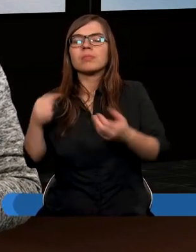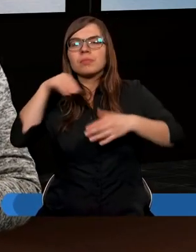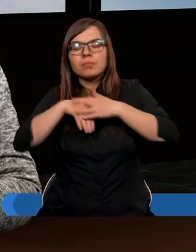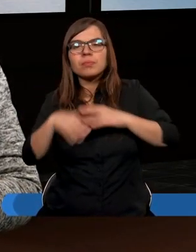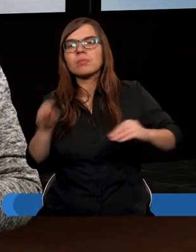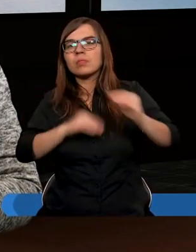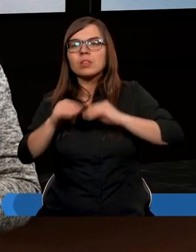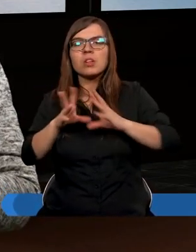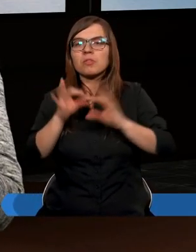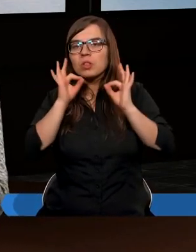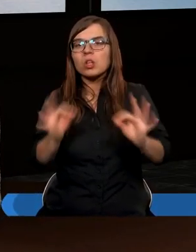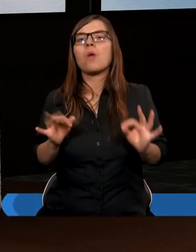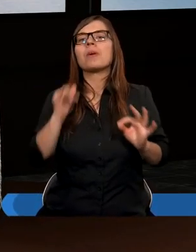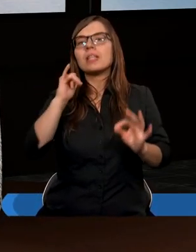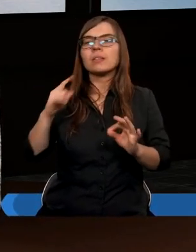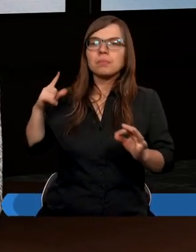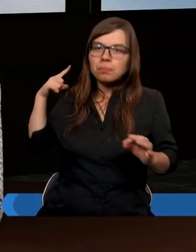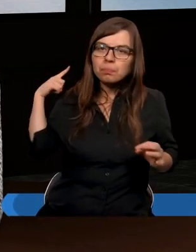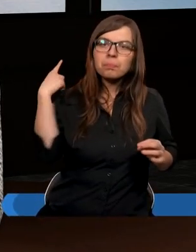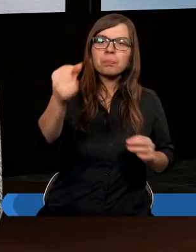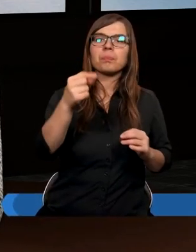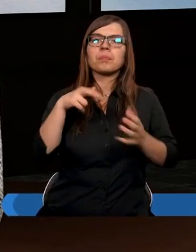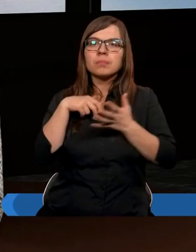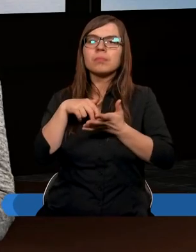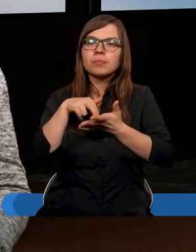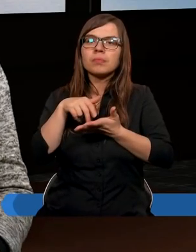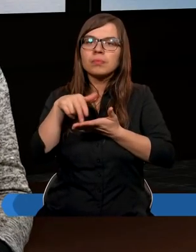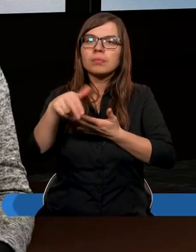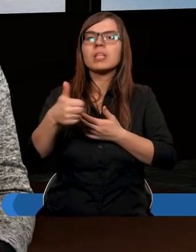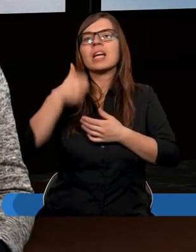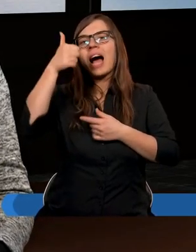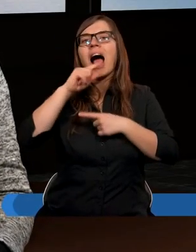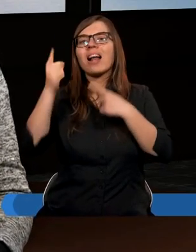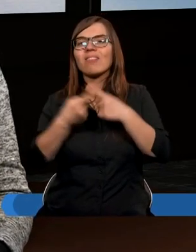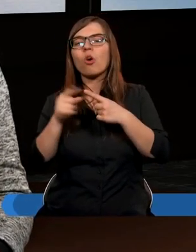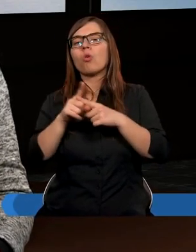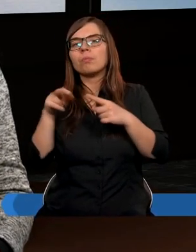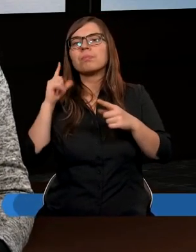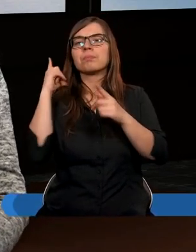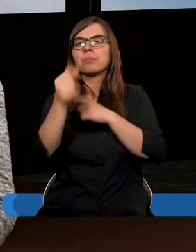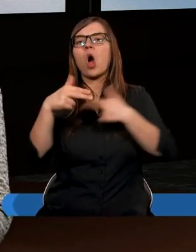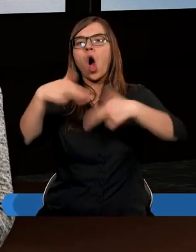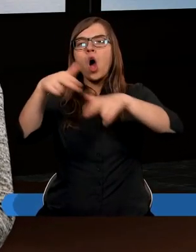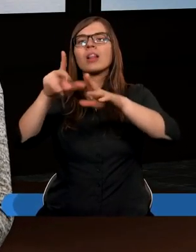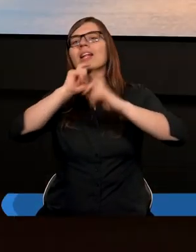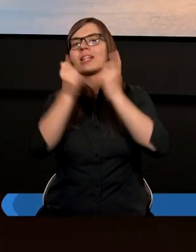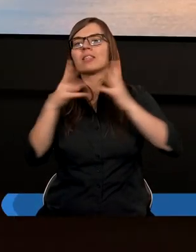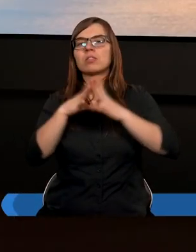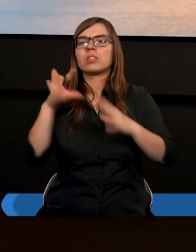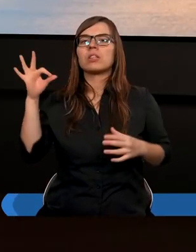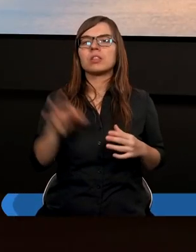chusteczkę, że tak powiem, i iść raz w roku i oddać tą dziesięcinę.